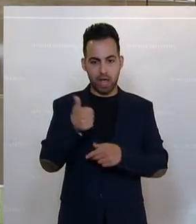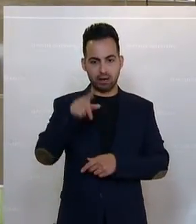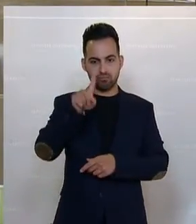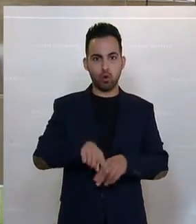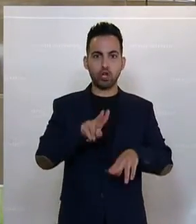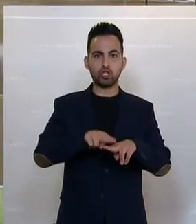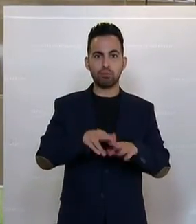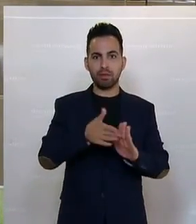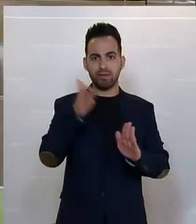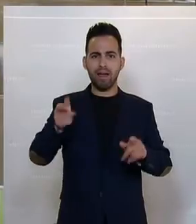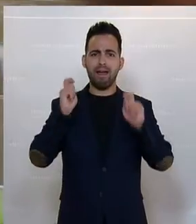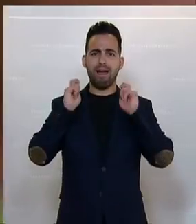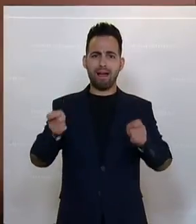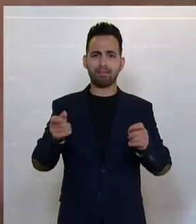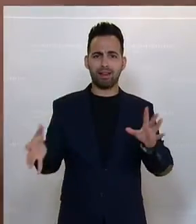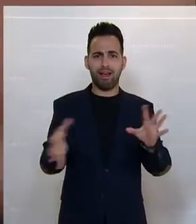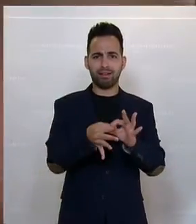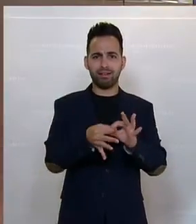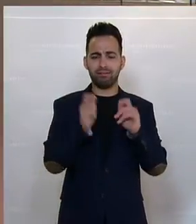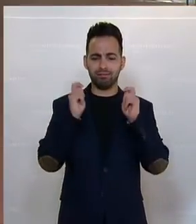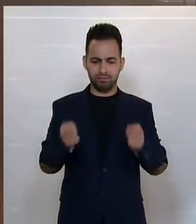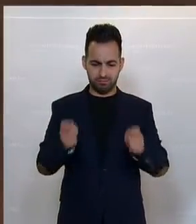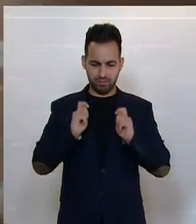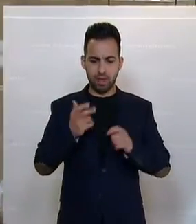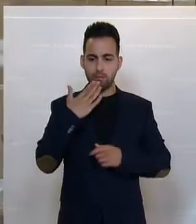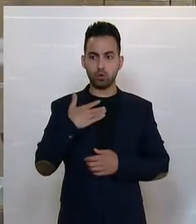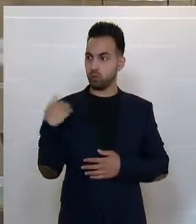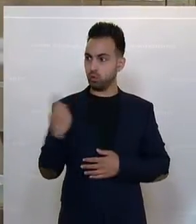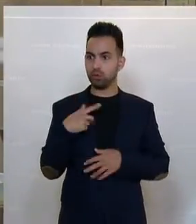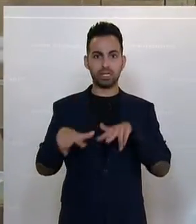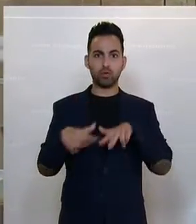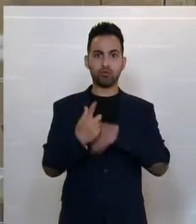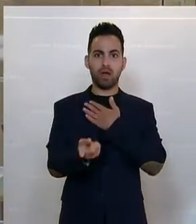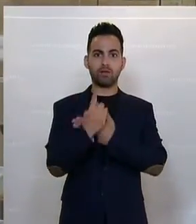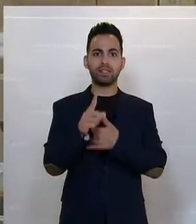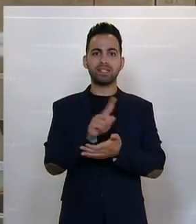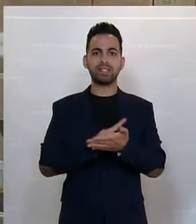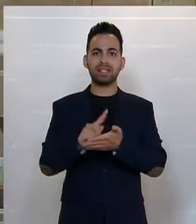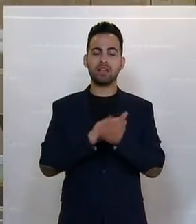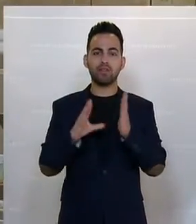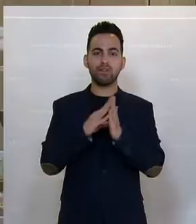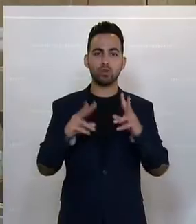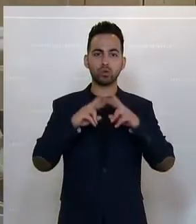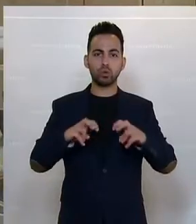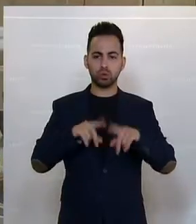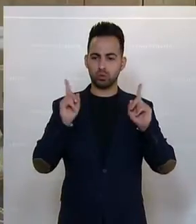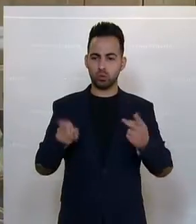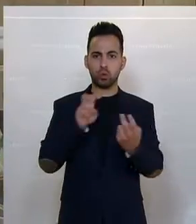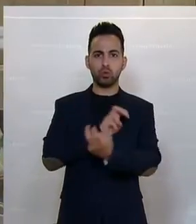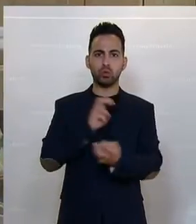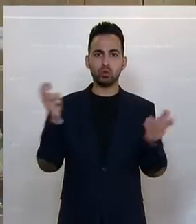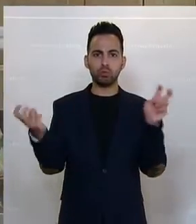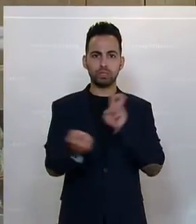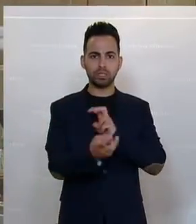einen Monat später, einen Antrag und will uns oder die Regierung beauftragen, eine Zeitverwendungsstudie umzusetzen.